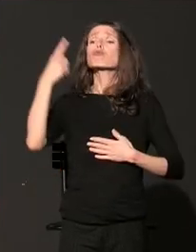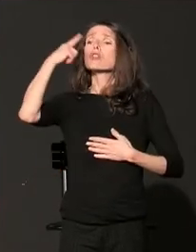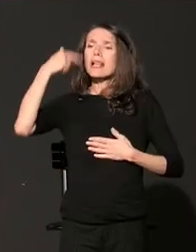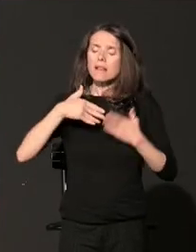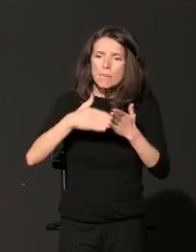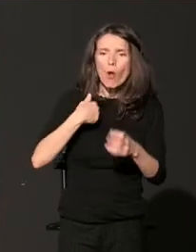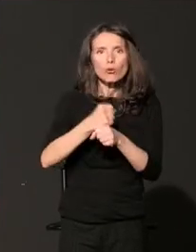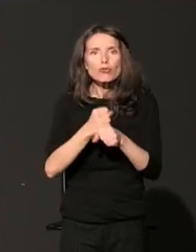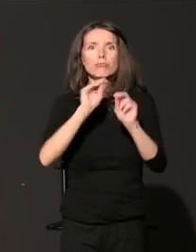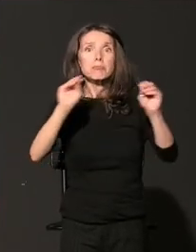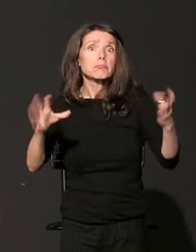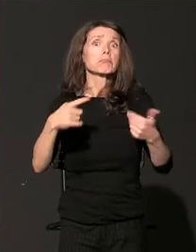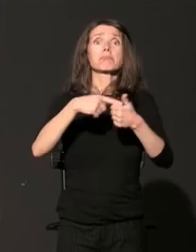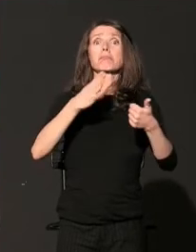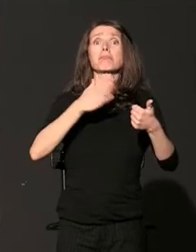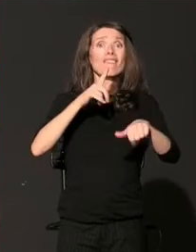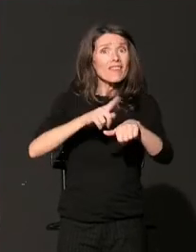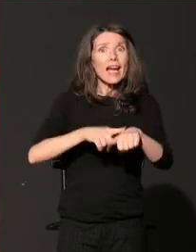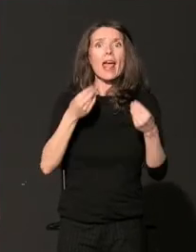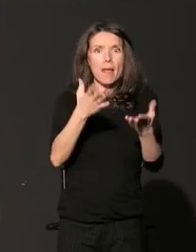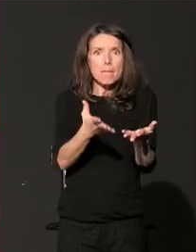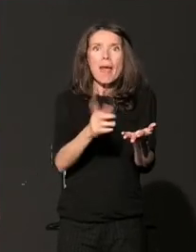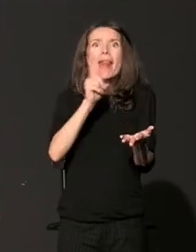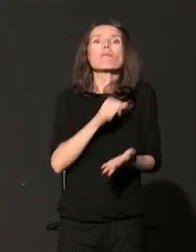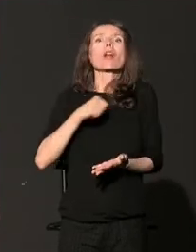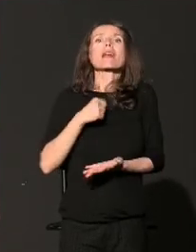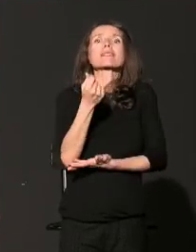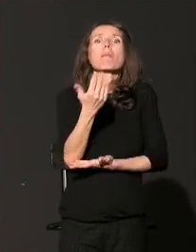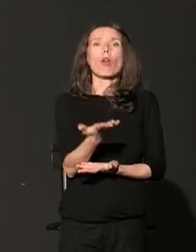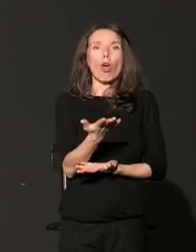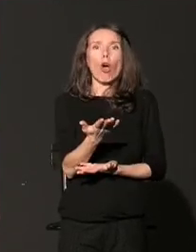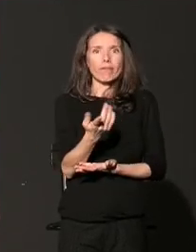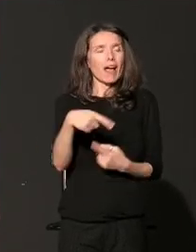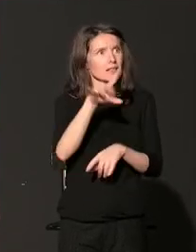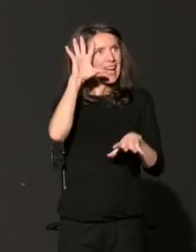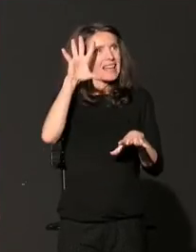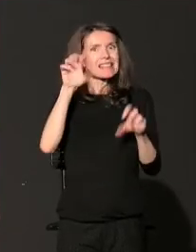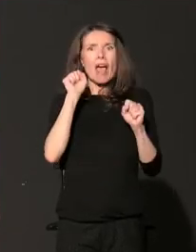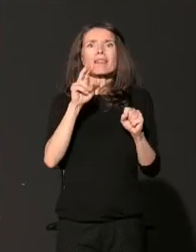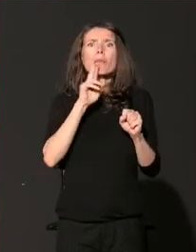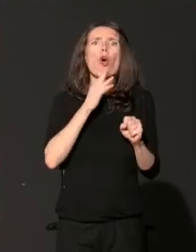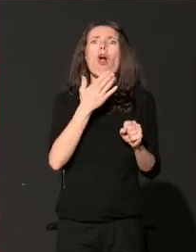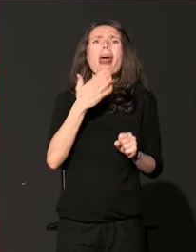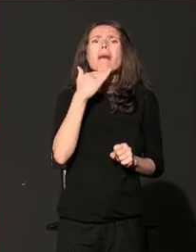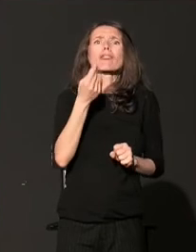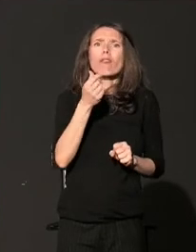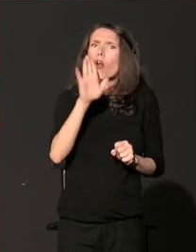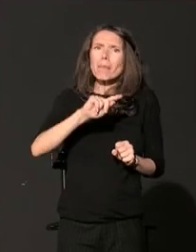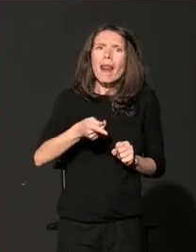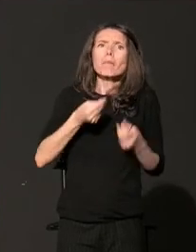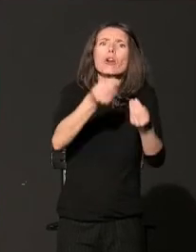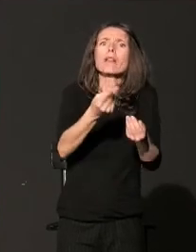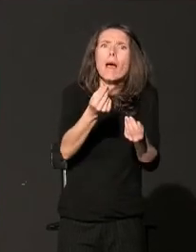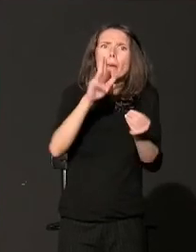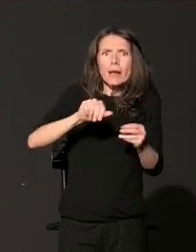Ovo nas uči tome da svako može dati svoj doprinos bez obzira na materijalni status. Važno je znati da se